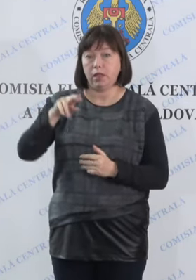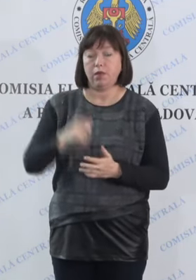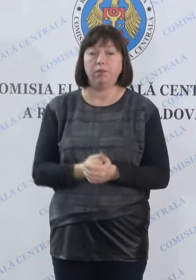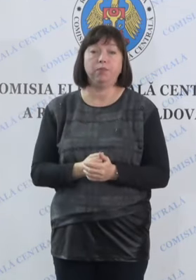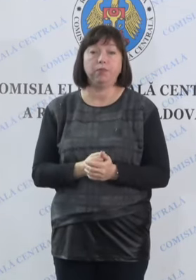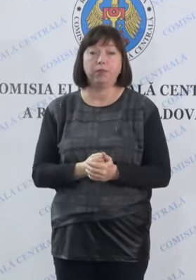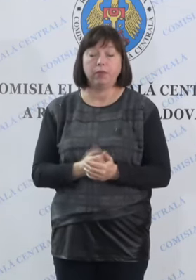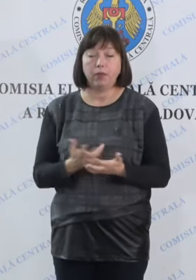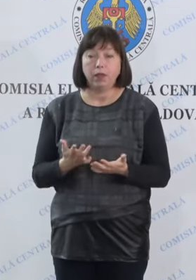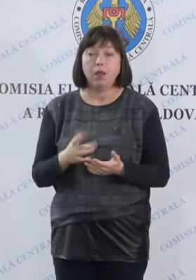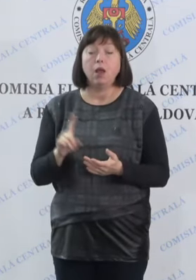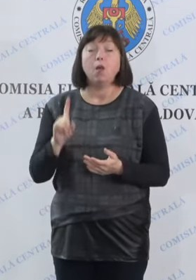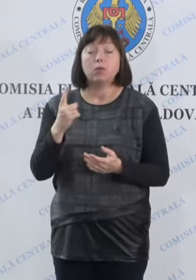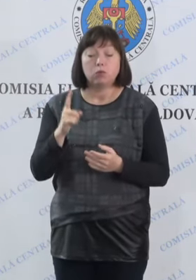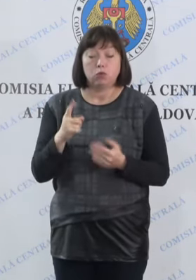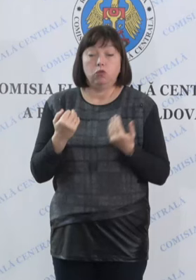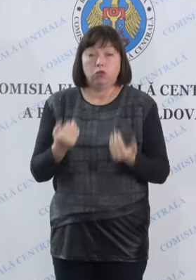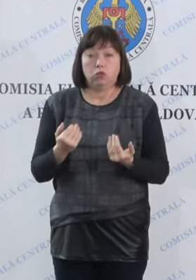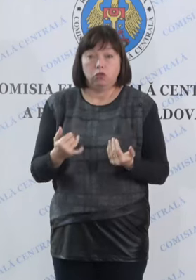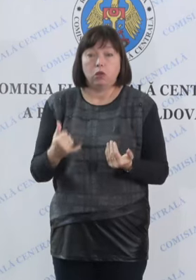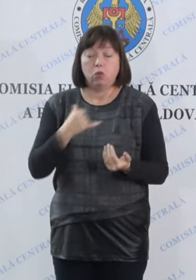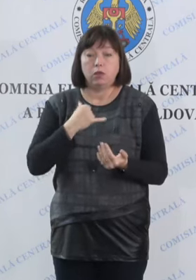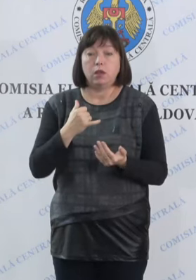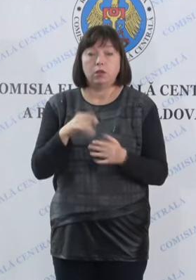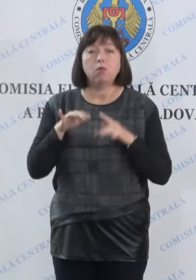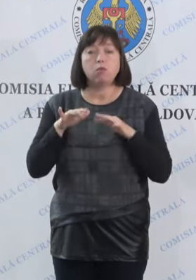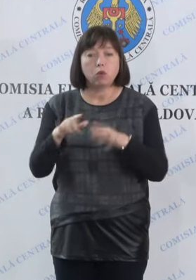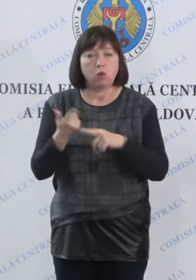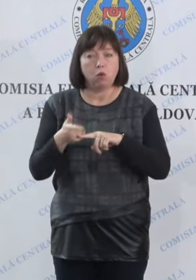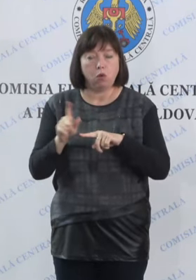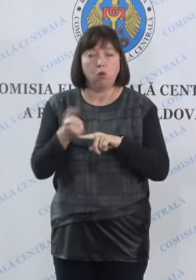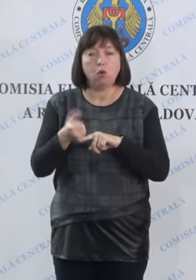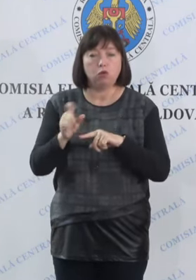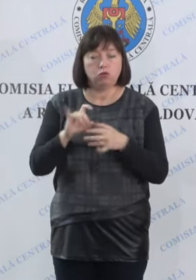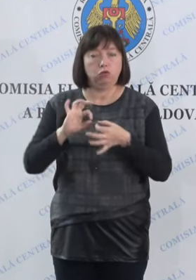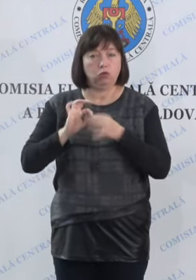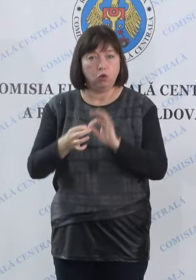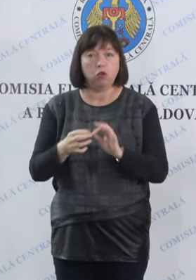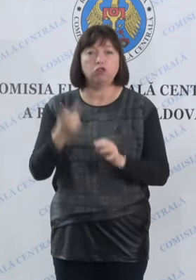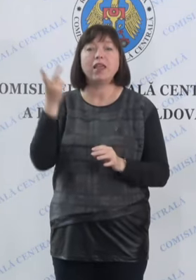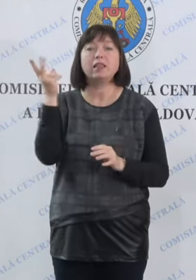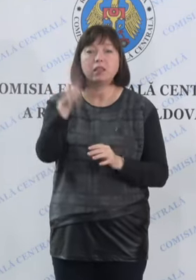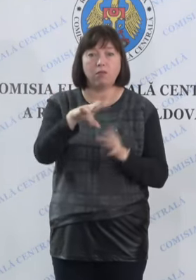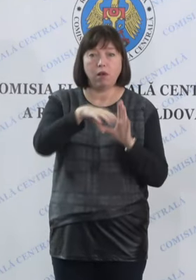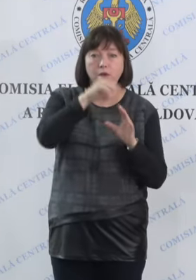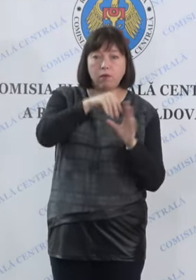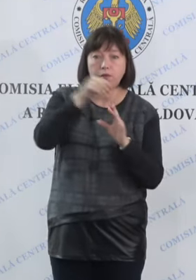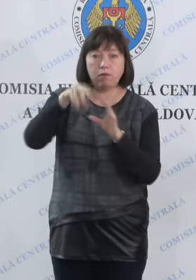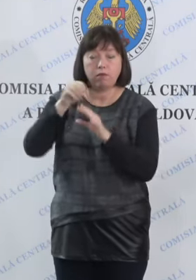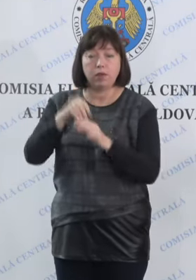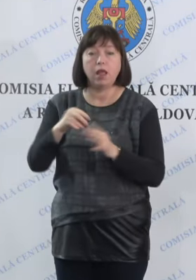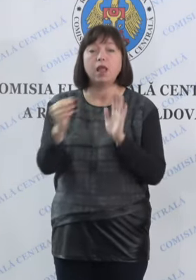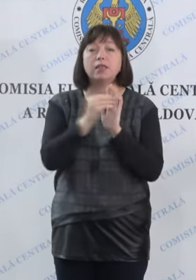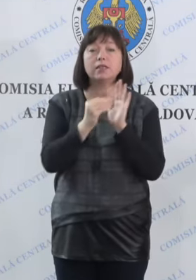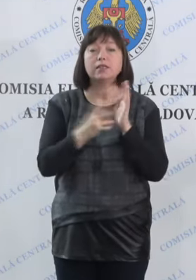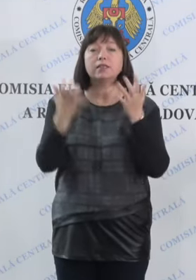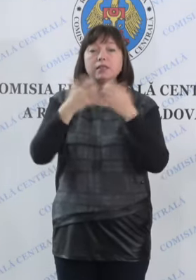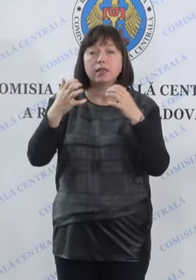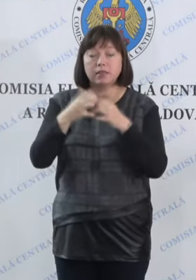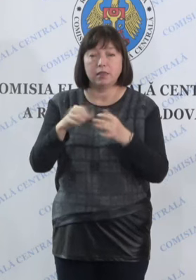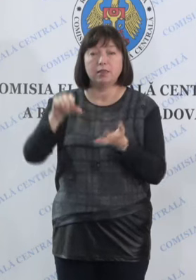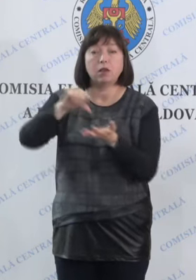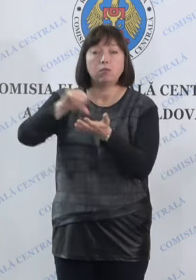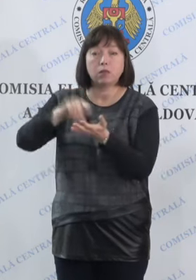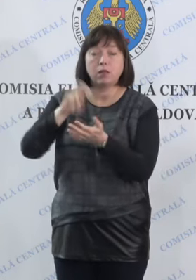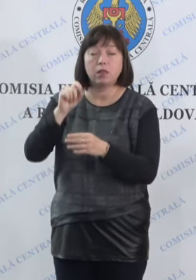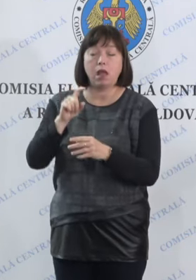Pentru că de această dată avem un proces complex cu două scrutine, datele statistice prevind prezența la vot